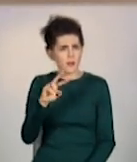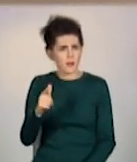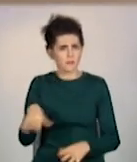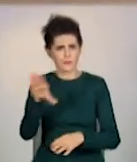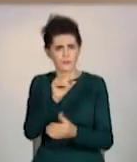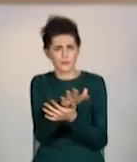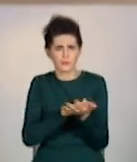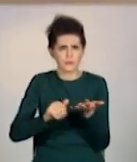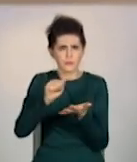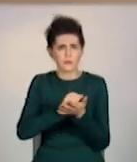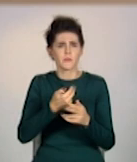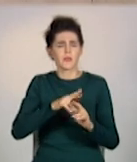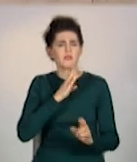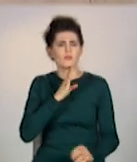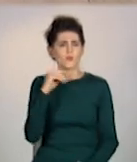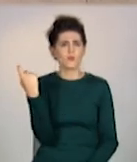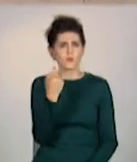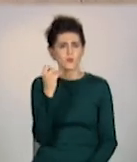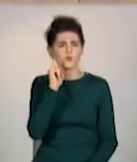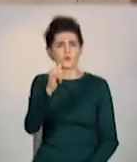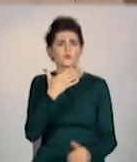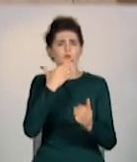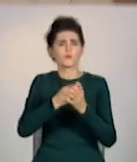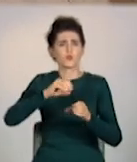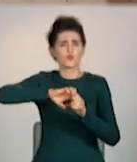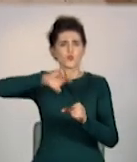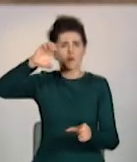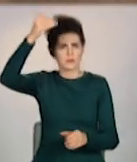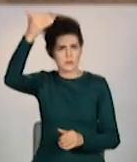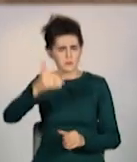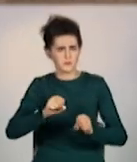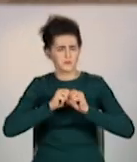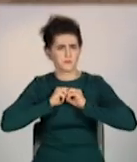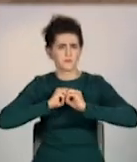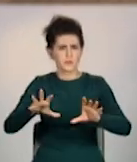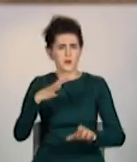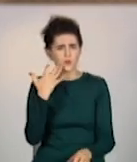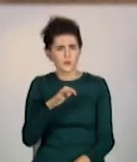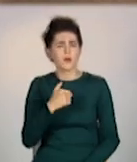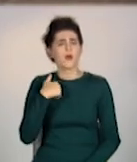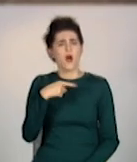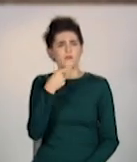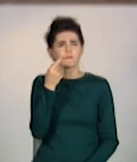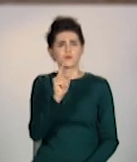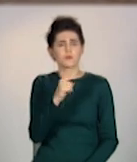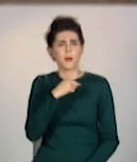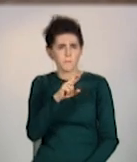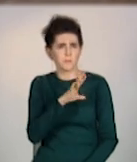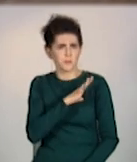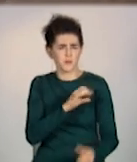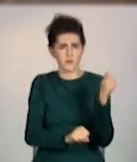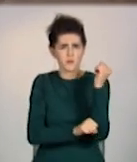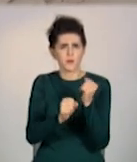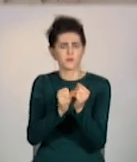Власниця квартири на верхньому поверсі, де у стіні розірвало трубу, каже, неодноразово зверталася до комунальників, аби вони